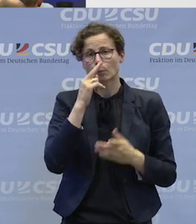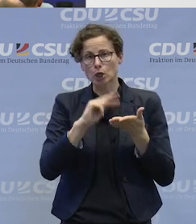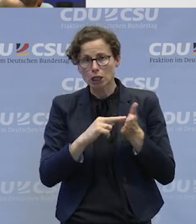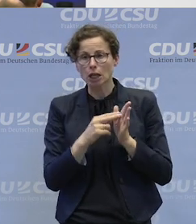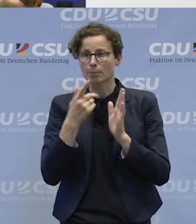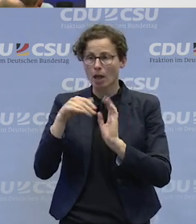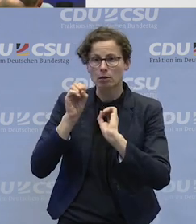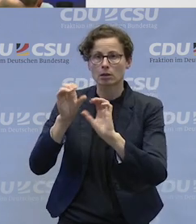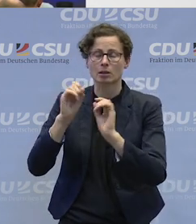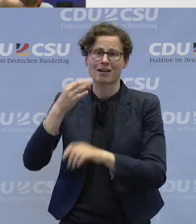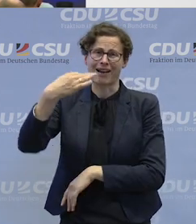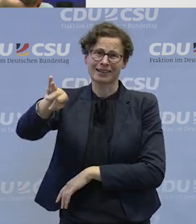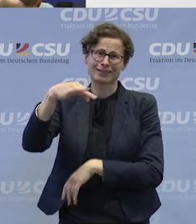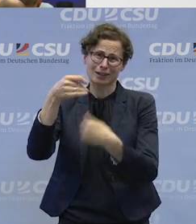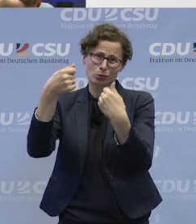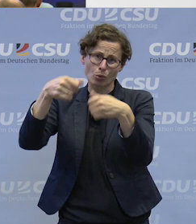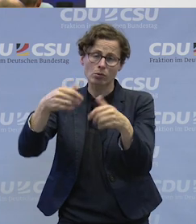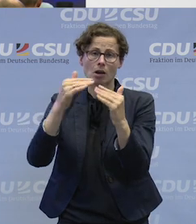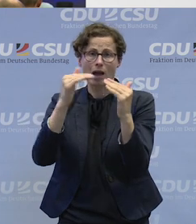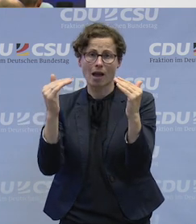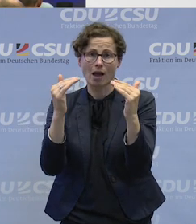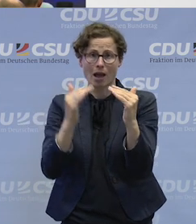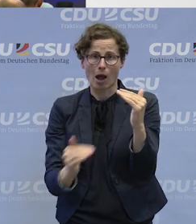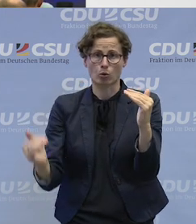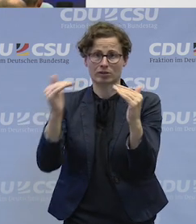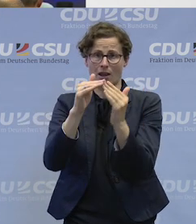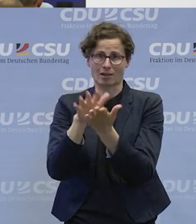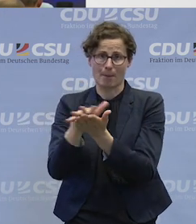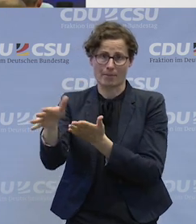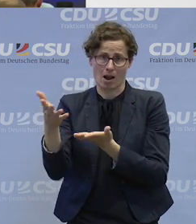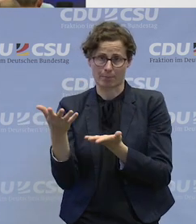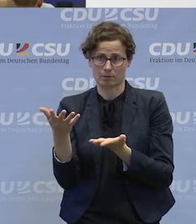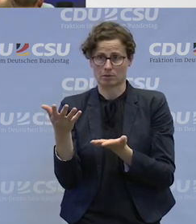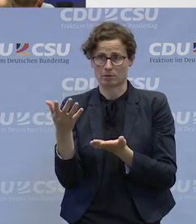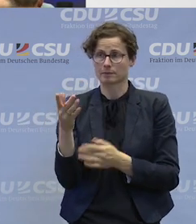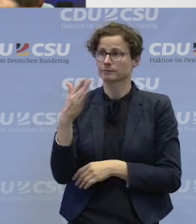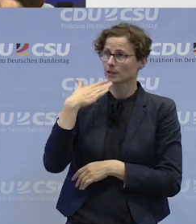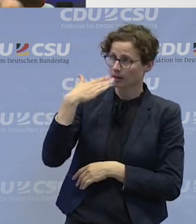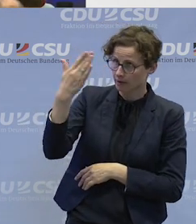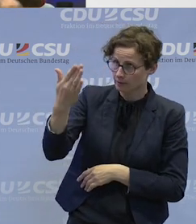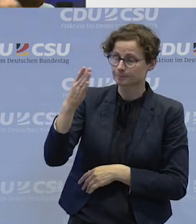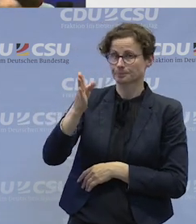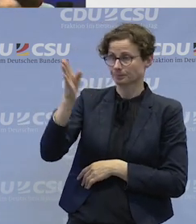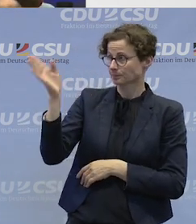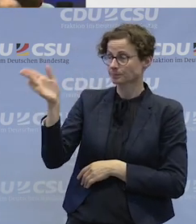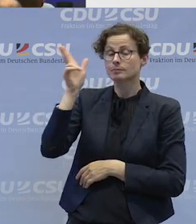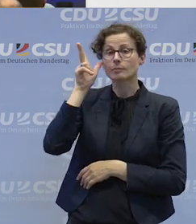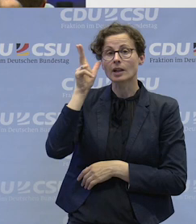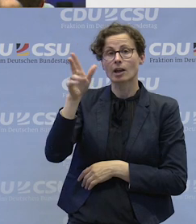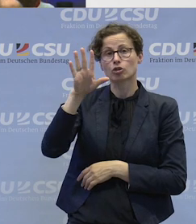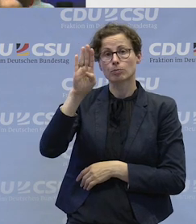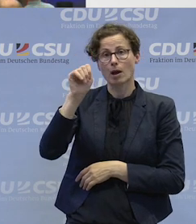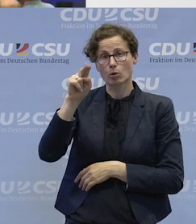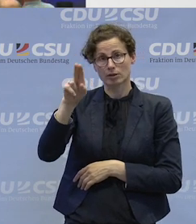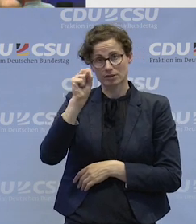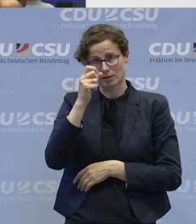Außer über die Ausgleichsabgabe gibt es da keinen Hebel. Vielen Dank, Herr Greis und Herr Schmaus. Sind das Erfahrungen, man muss